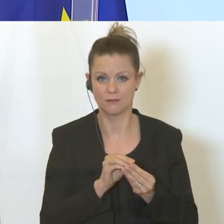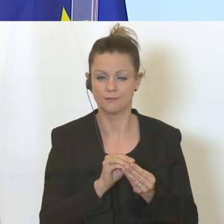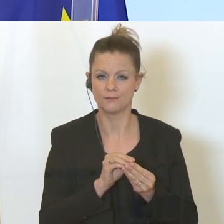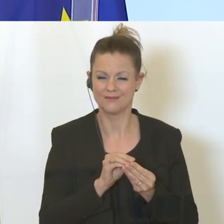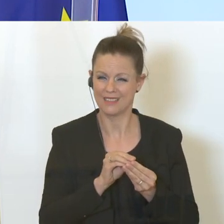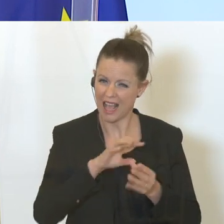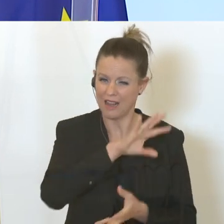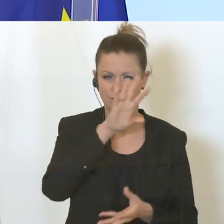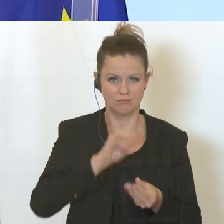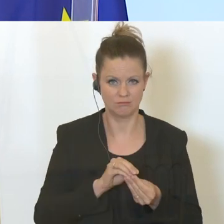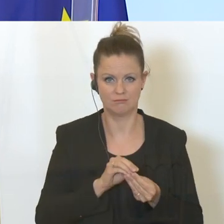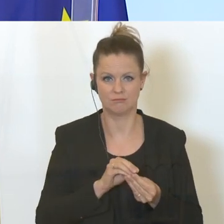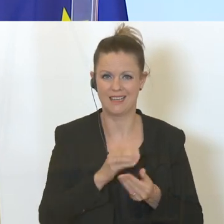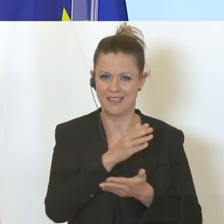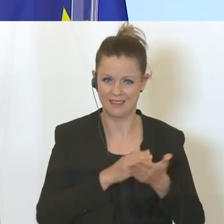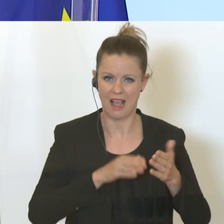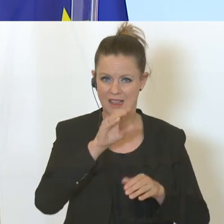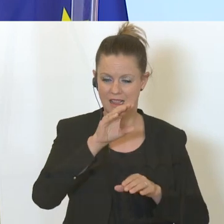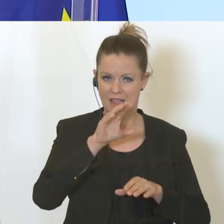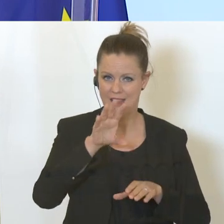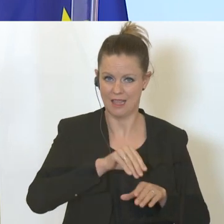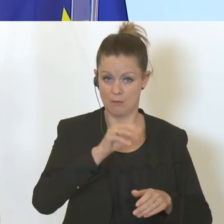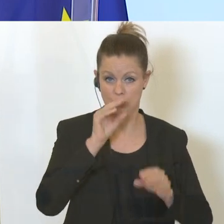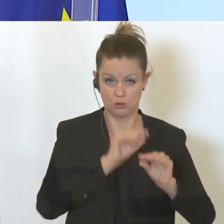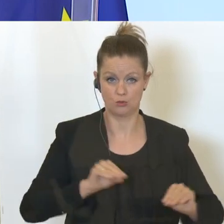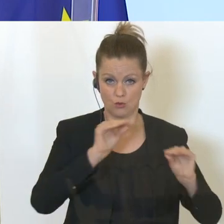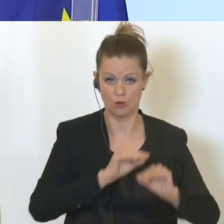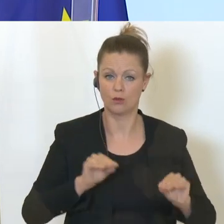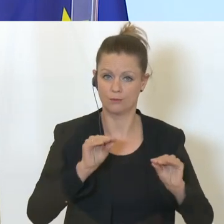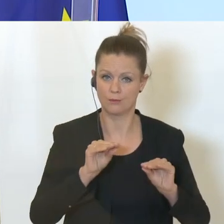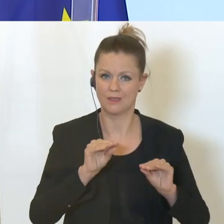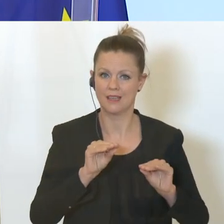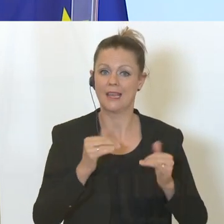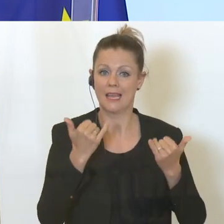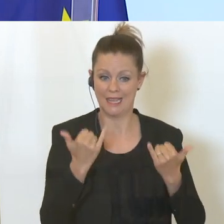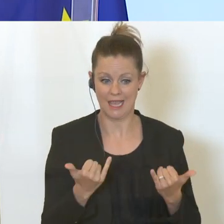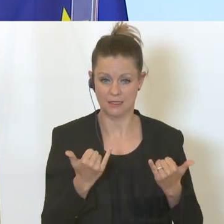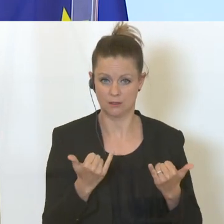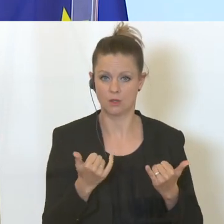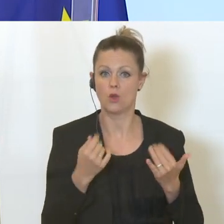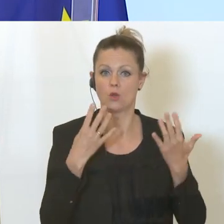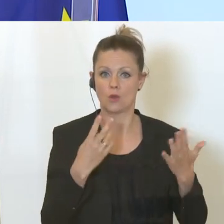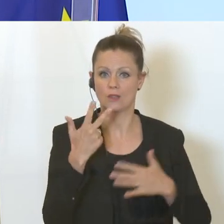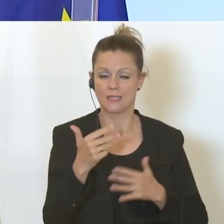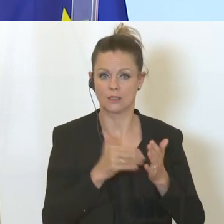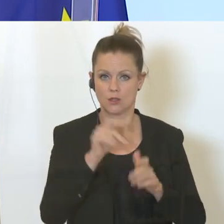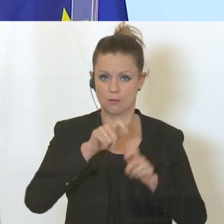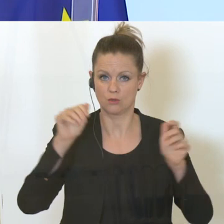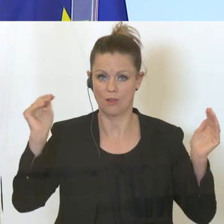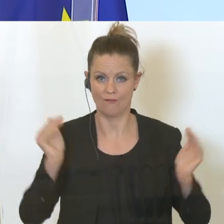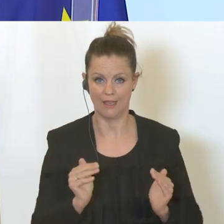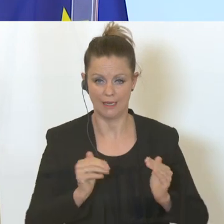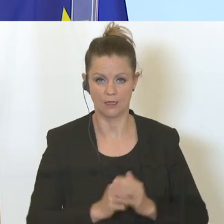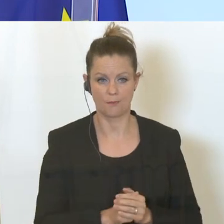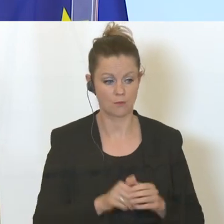Schulung befindlichen Teilnehmern um rund 39.000 Personen gesunken. Die Entwicklung in